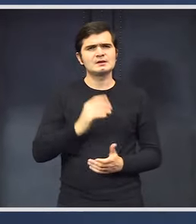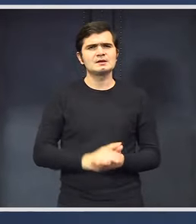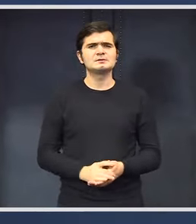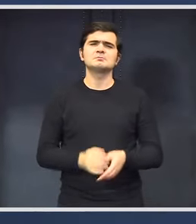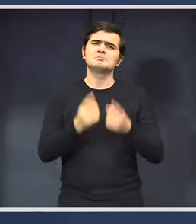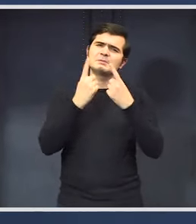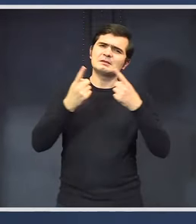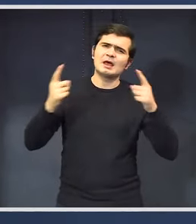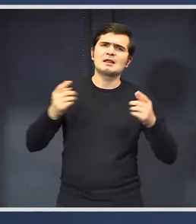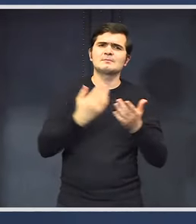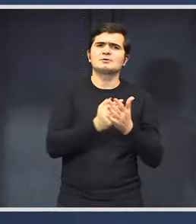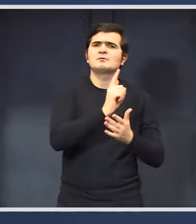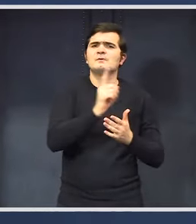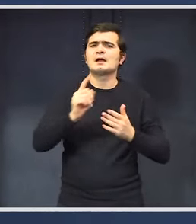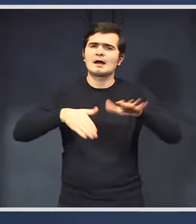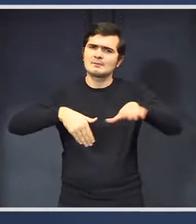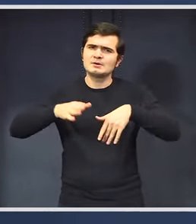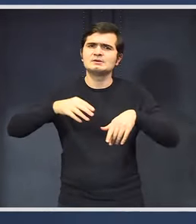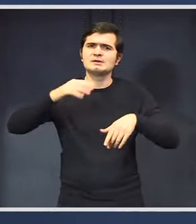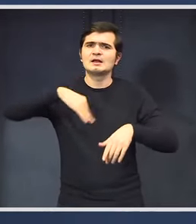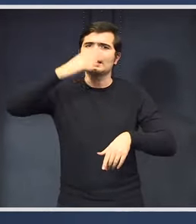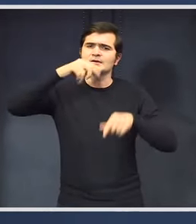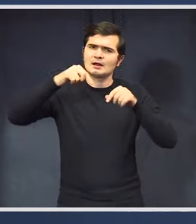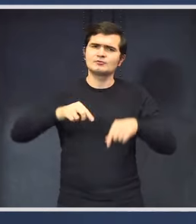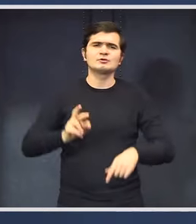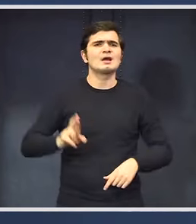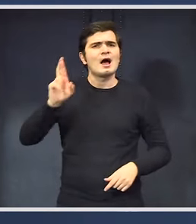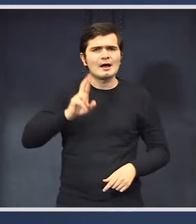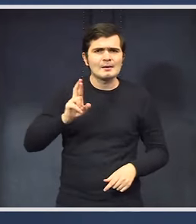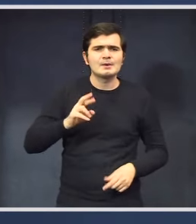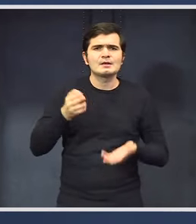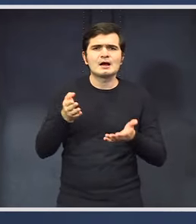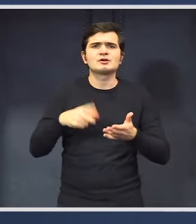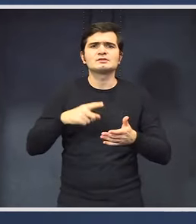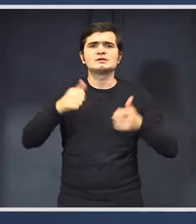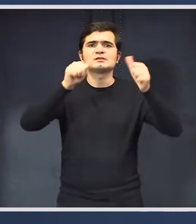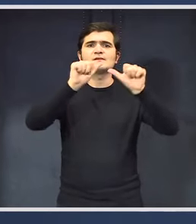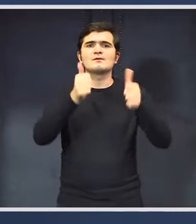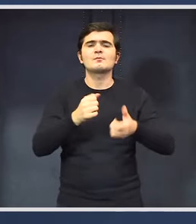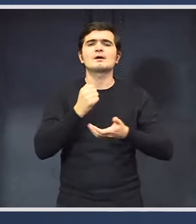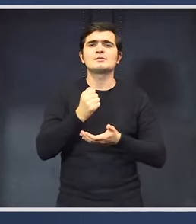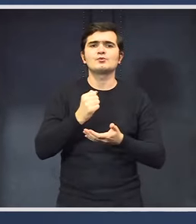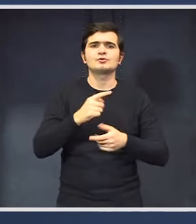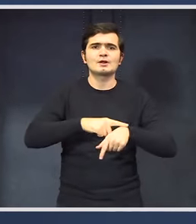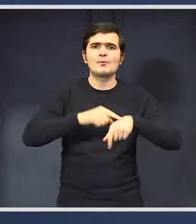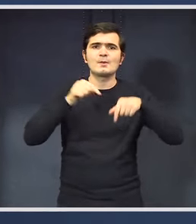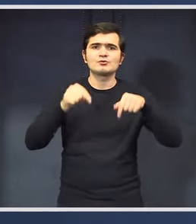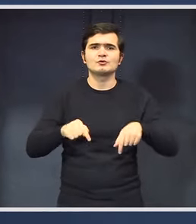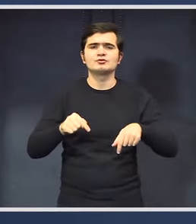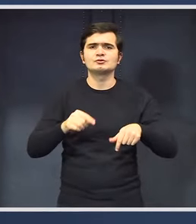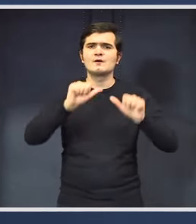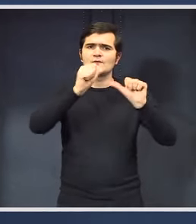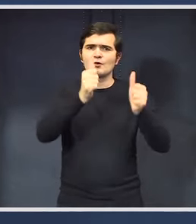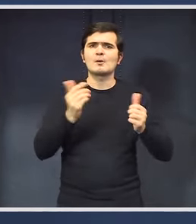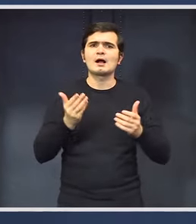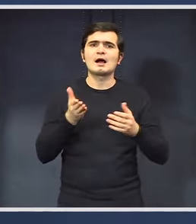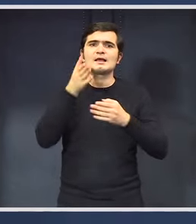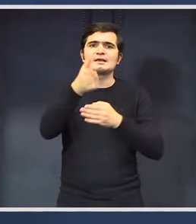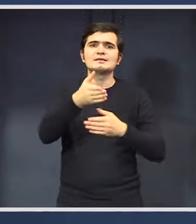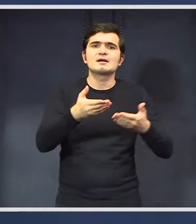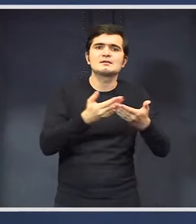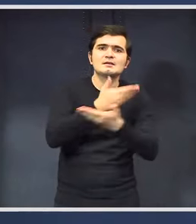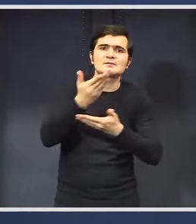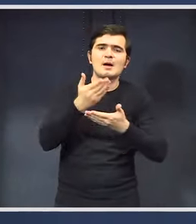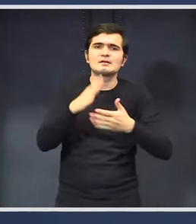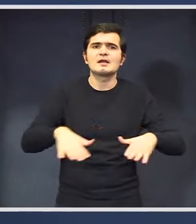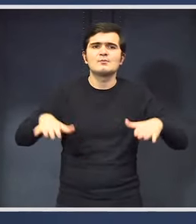ministere și așa de parte în aceste zile. Repet, este forma de buget în acest moment, este forma care intră în dezbatere publică,